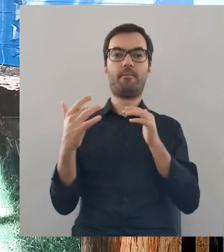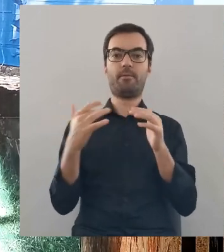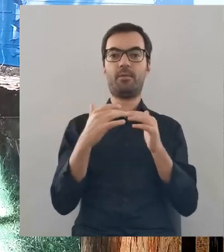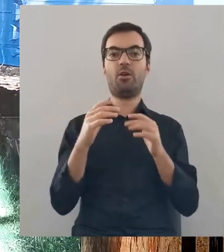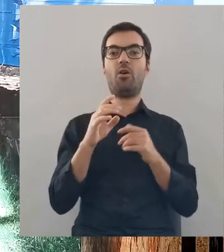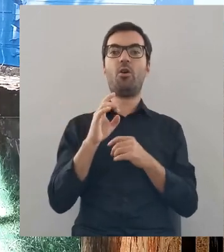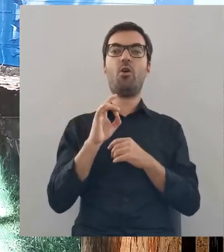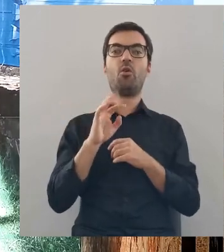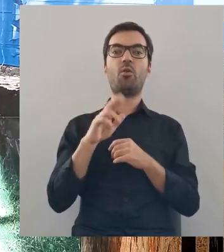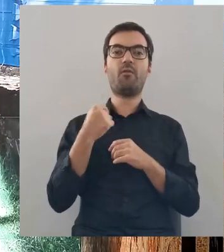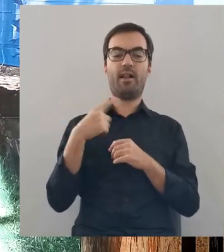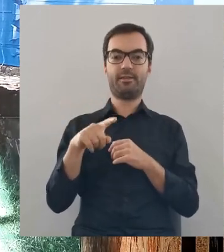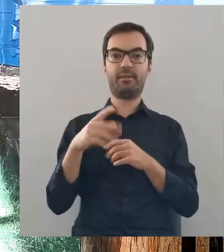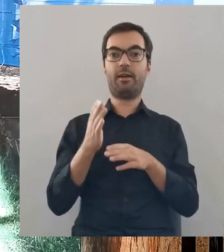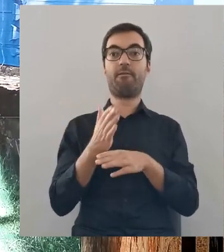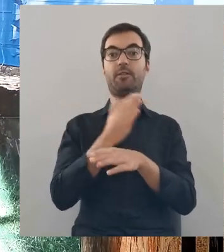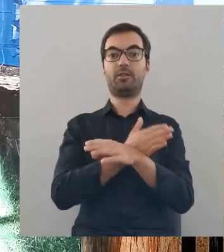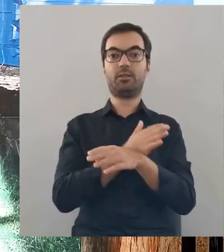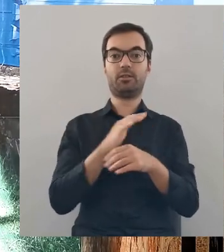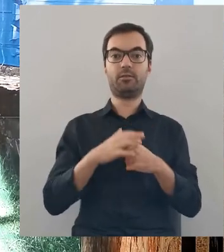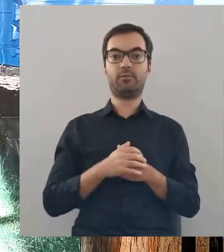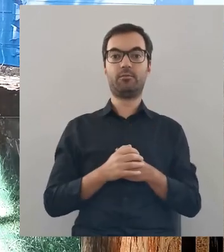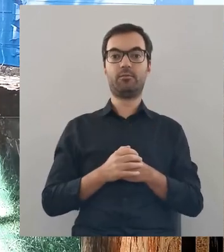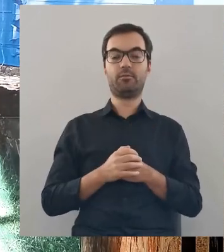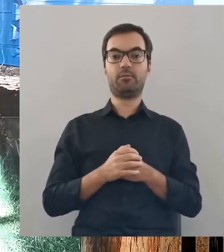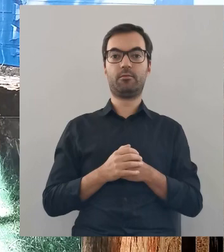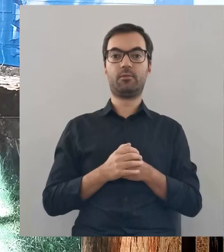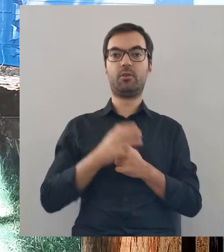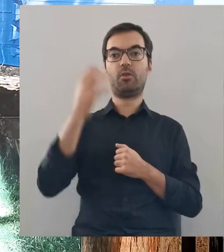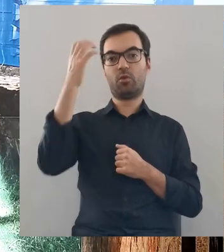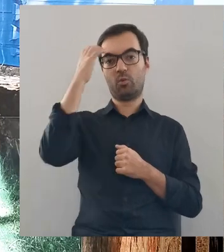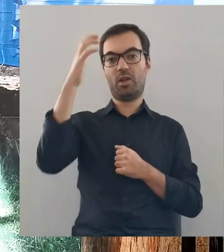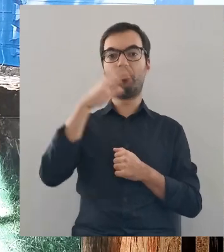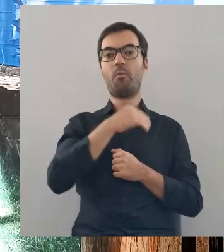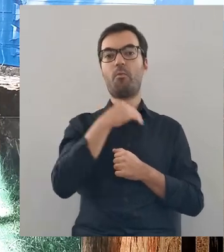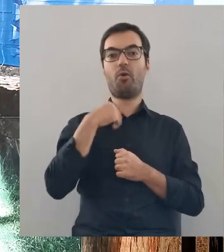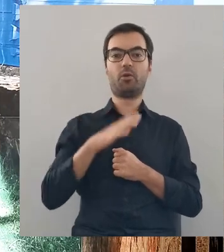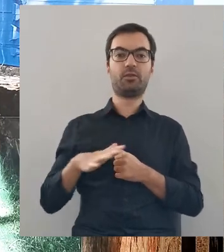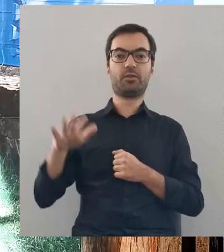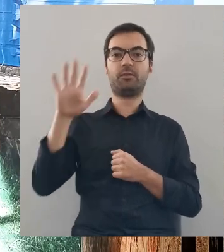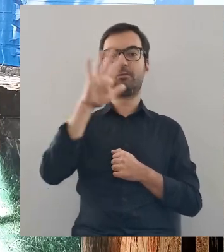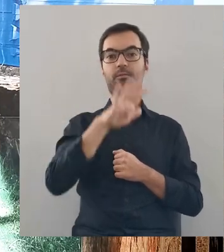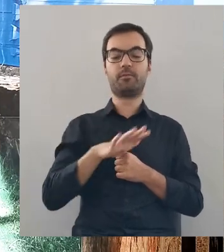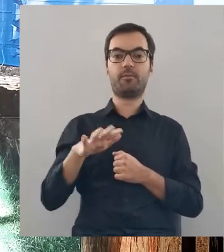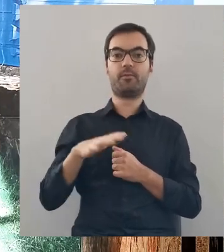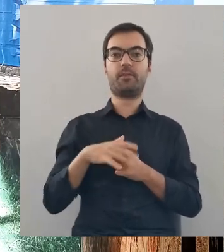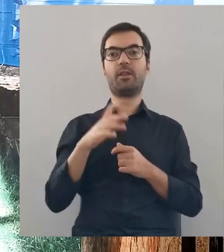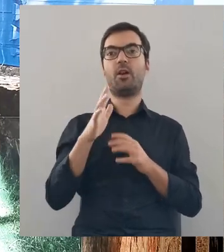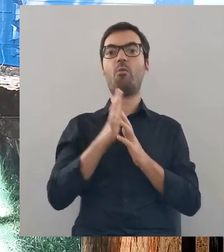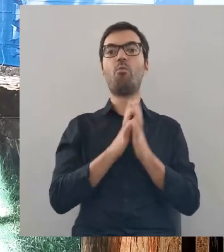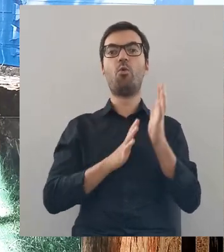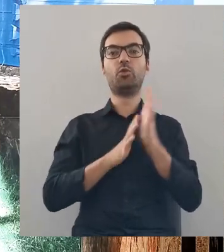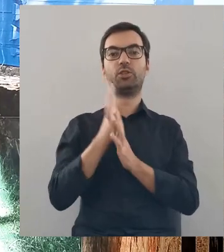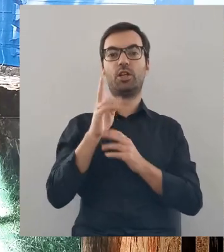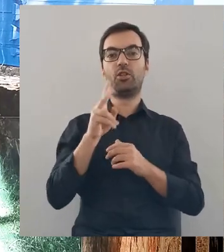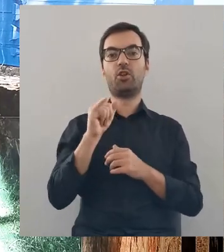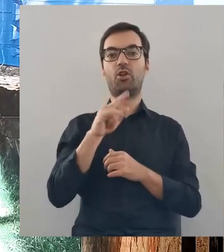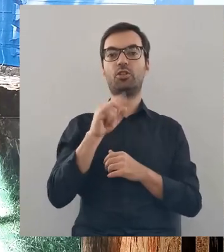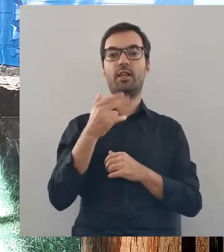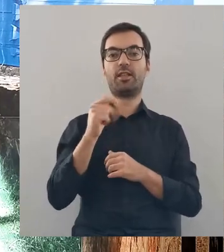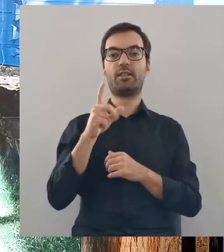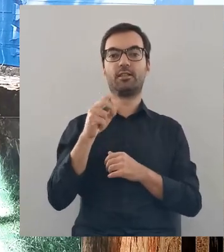była bitwa pod Grunwaldem, wcześniej na terenie Królestwa Polskiego Puszczy